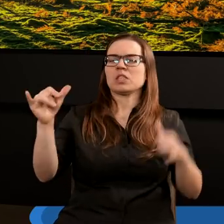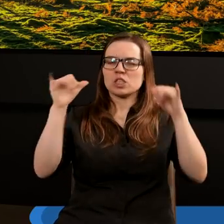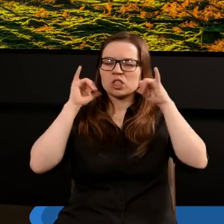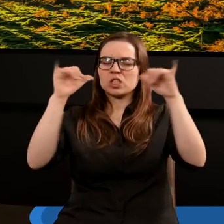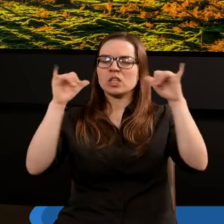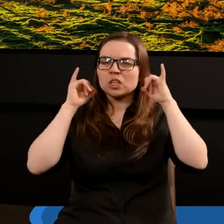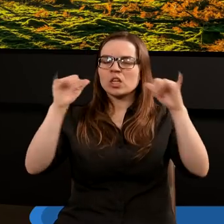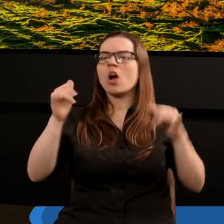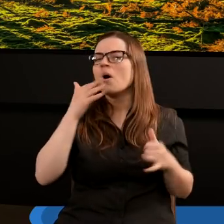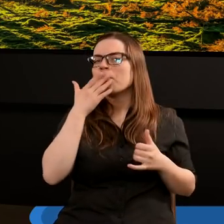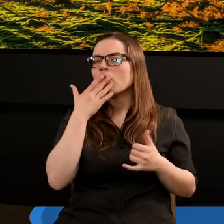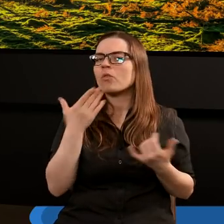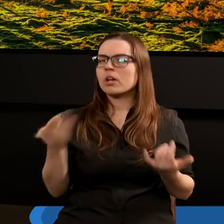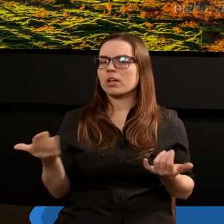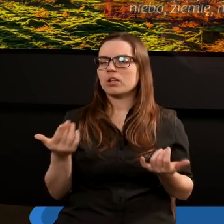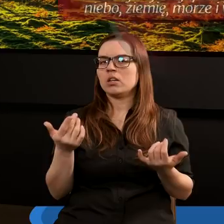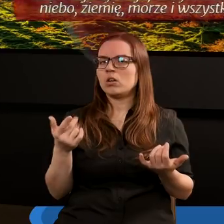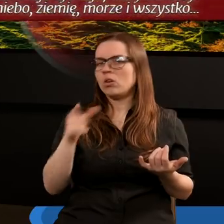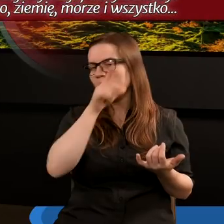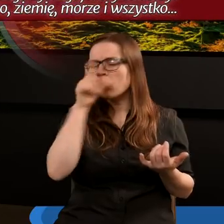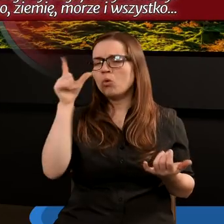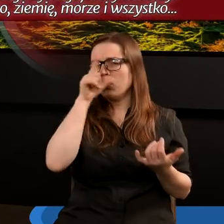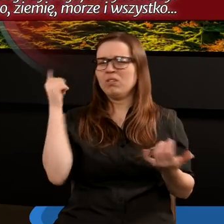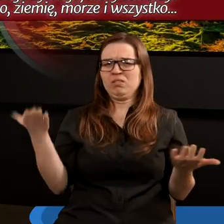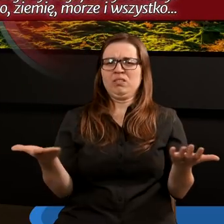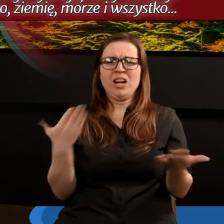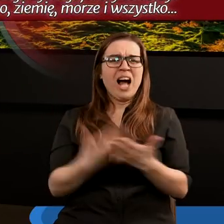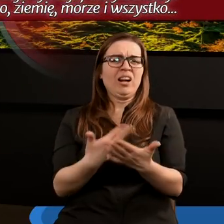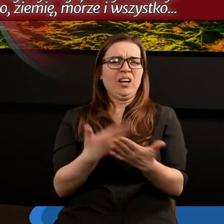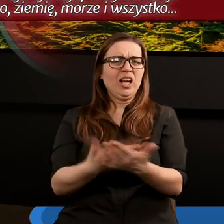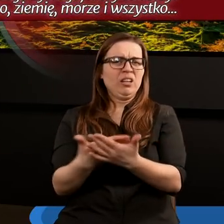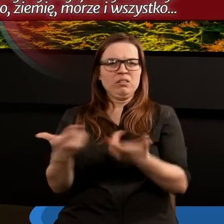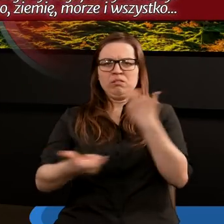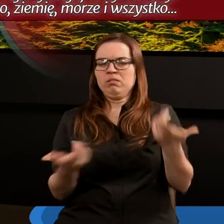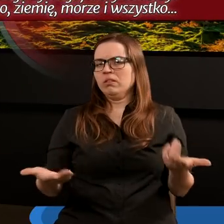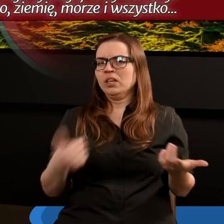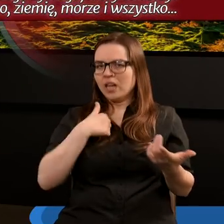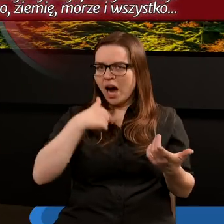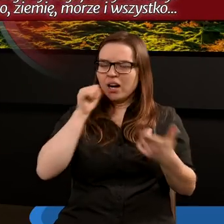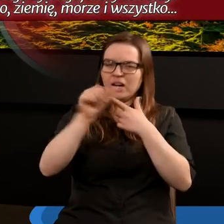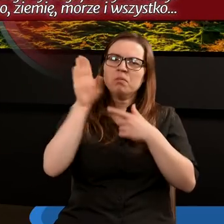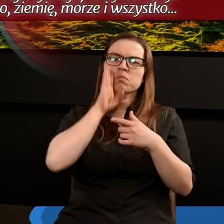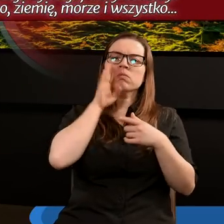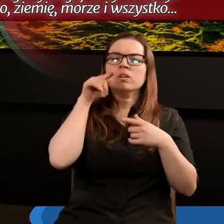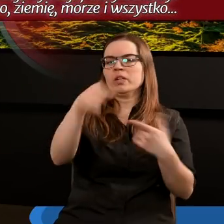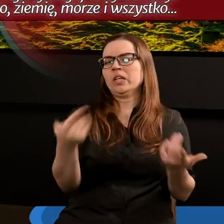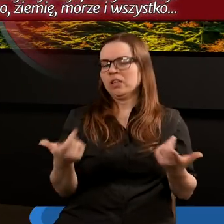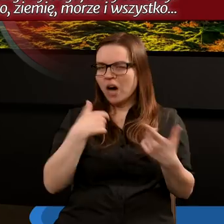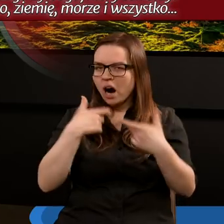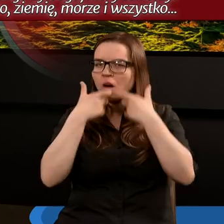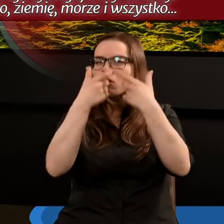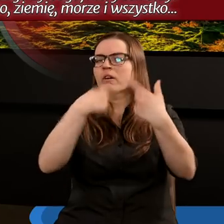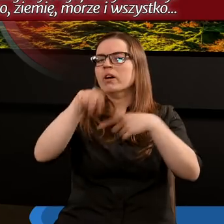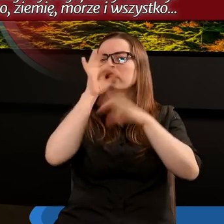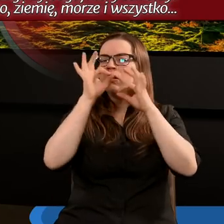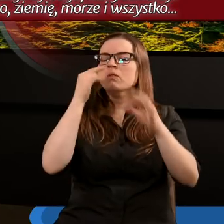wykrzykują, apostołowie, że są tylko ludźmi. Ludzie, dlaczego to robicie? Jesteśmy ludźmi podobni jak wy. Głosimy wam